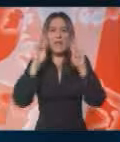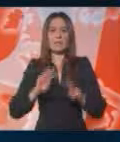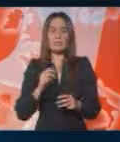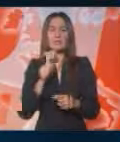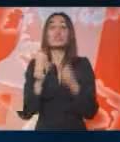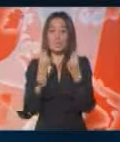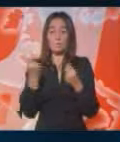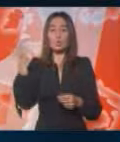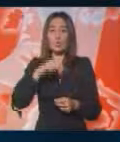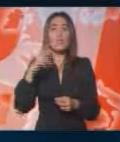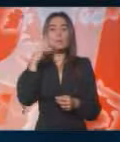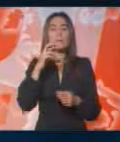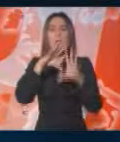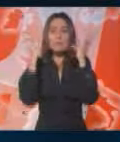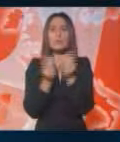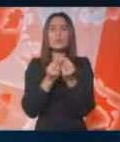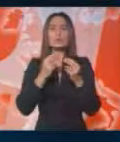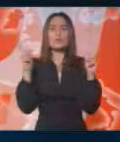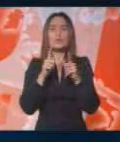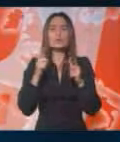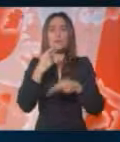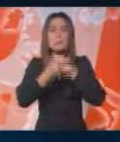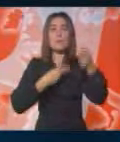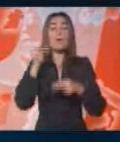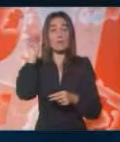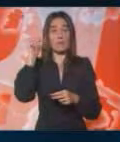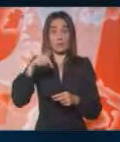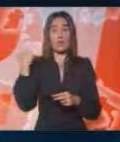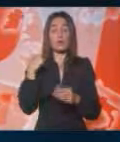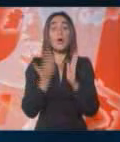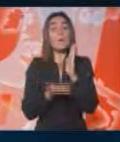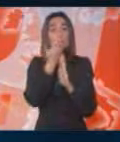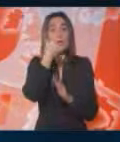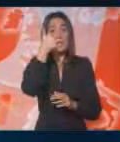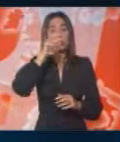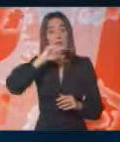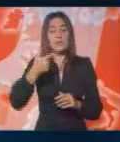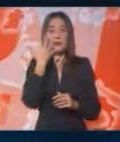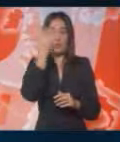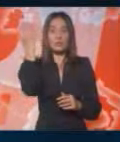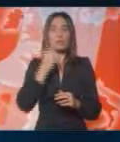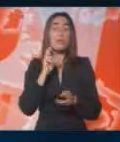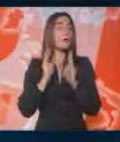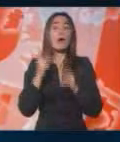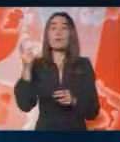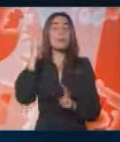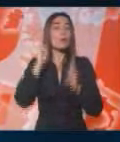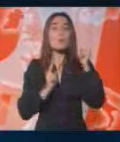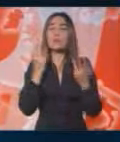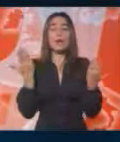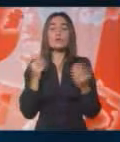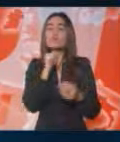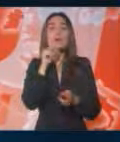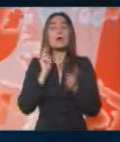Dobro došli. Brutodruštveni proizvod će prema najavama ove godine porasti 1,5%. Kako to komentarišete i